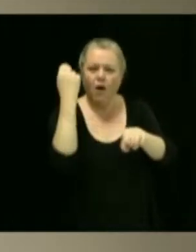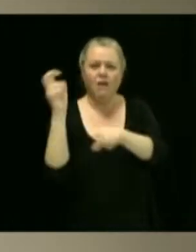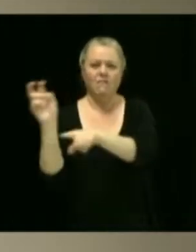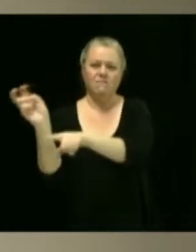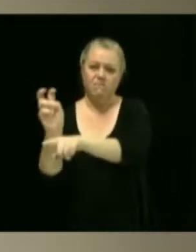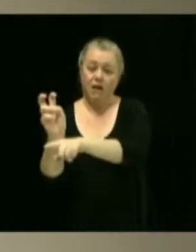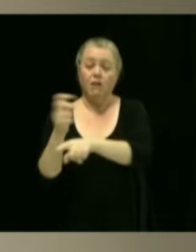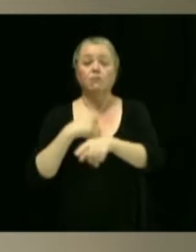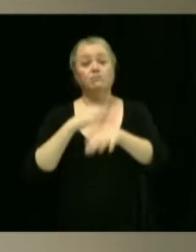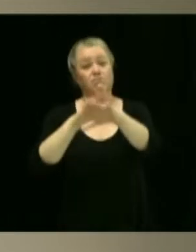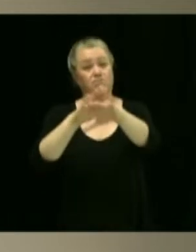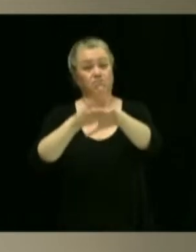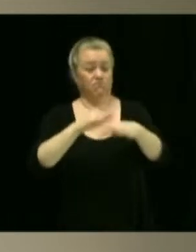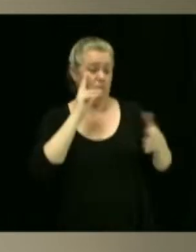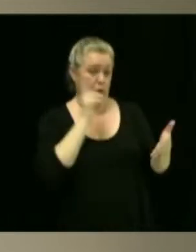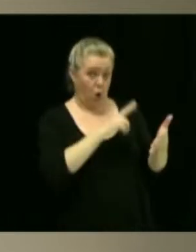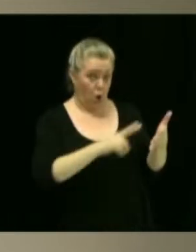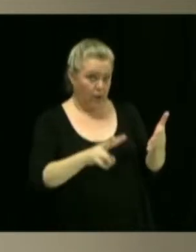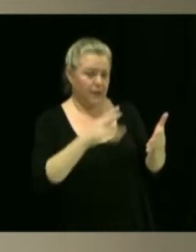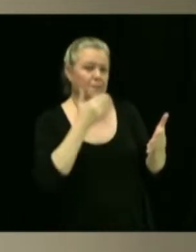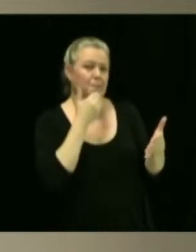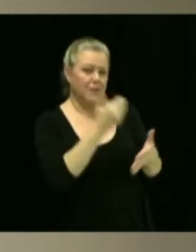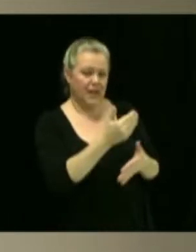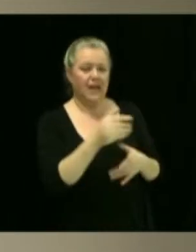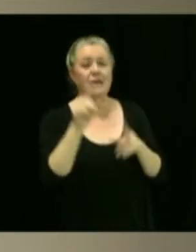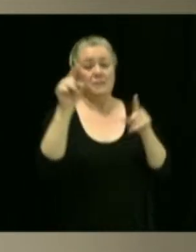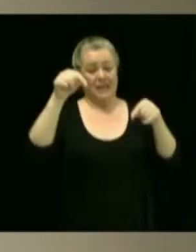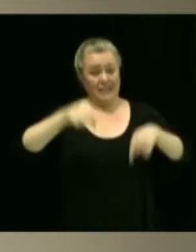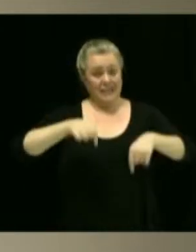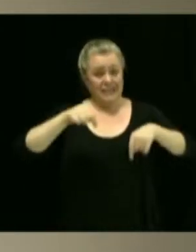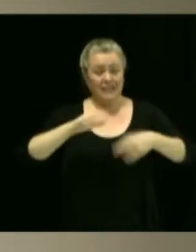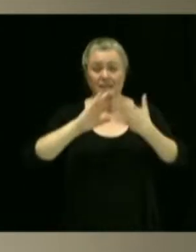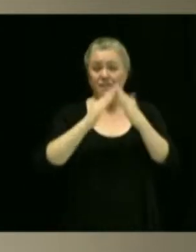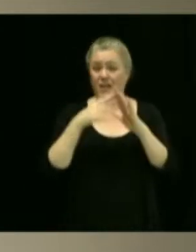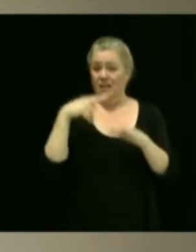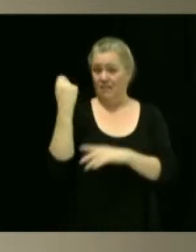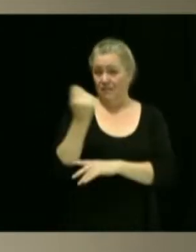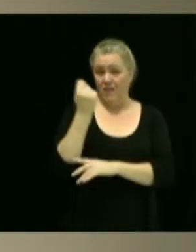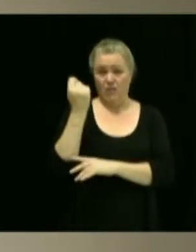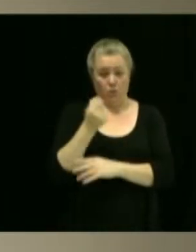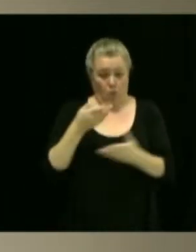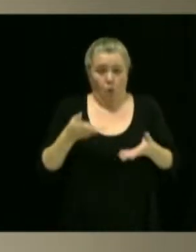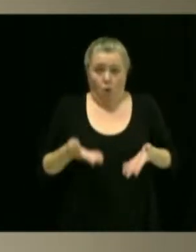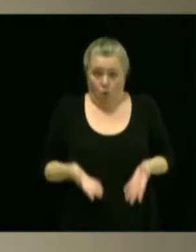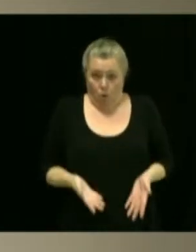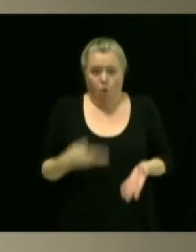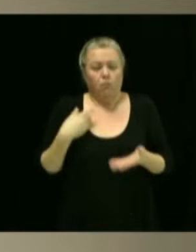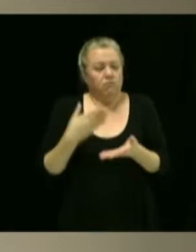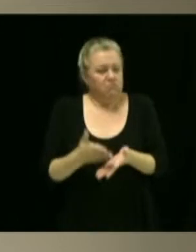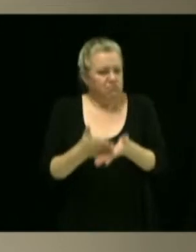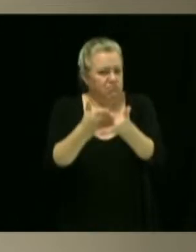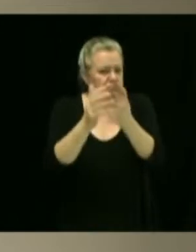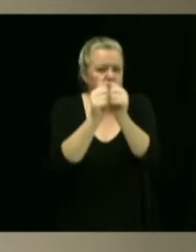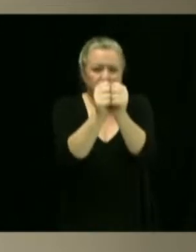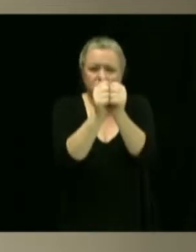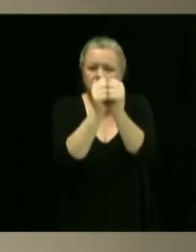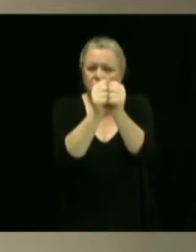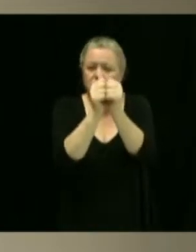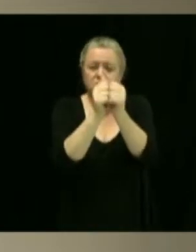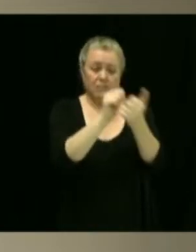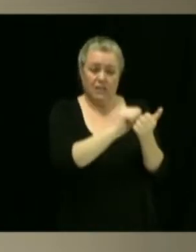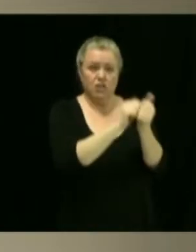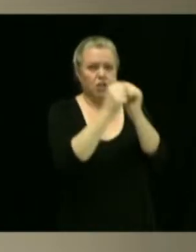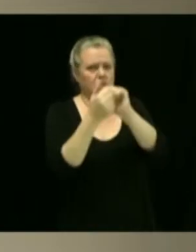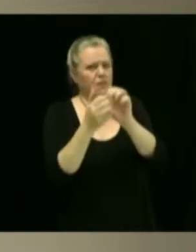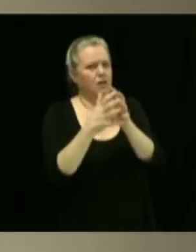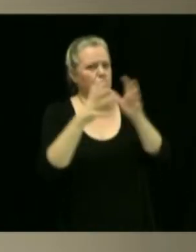connaissance et je vous assure que la Ville de Victoria-Ville sera là pour vous accompagner tout au long de ce changement important. Un changement qui va prendre